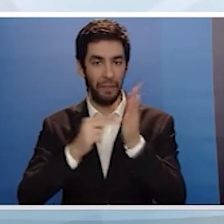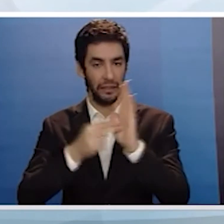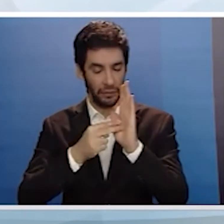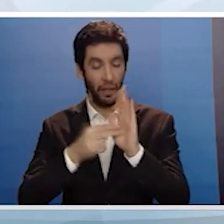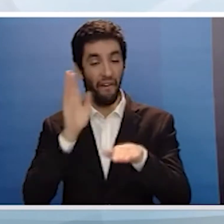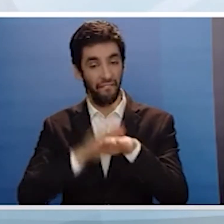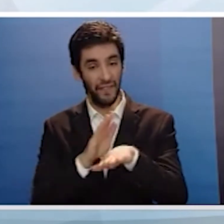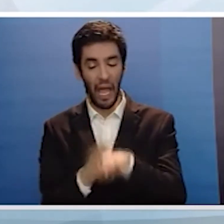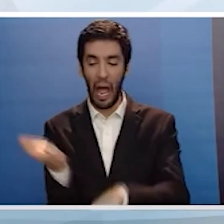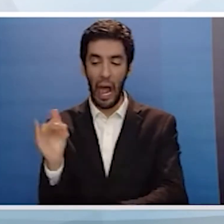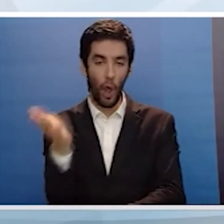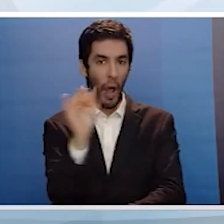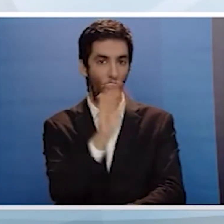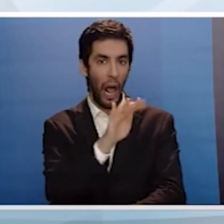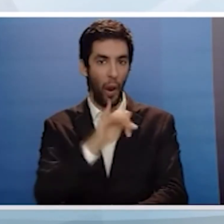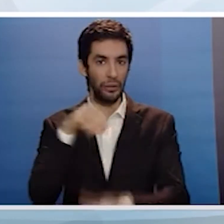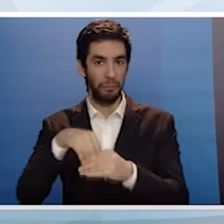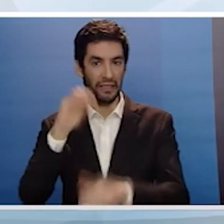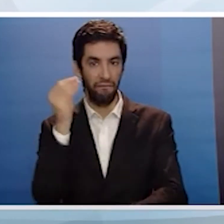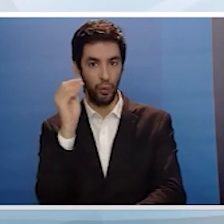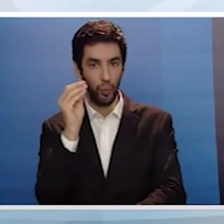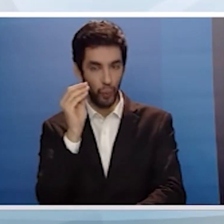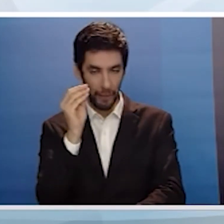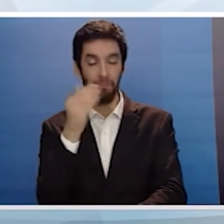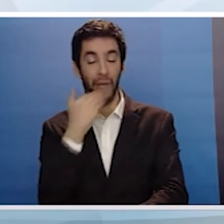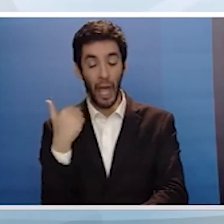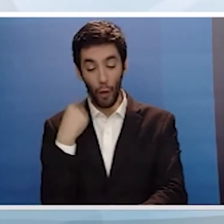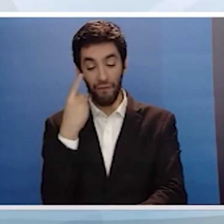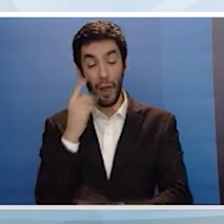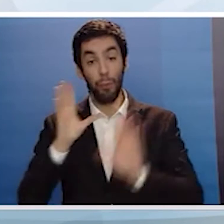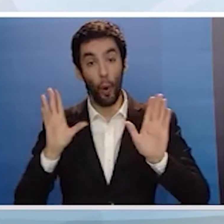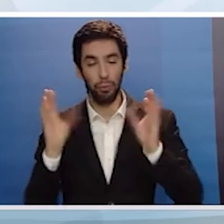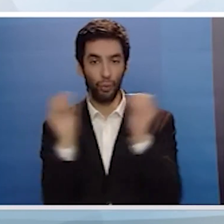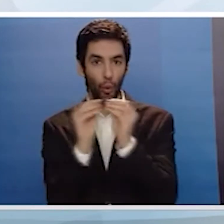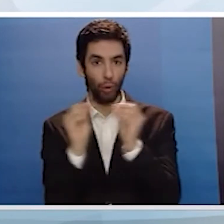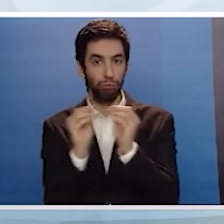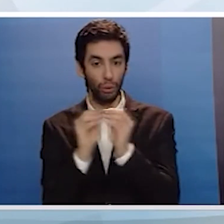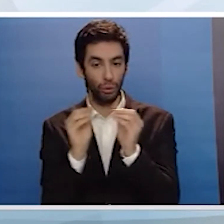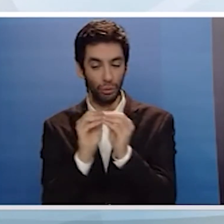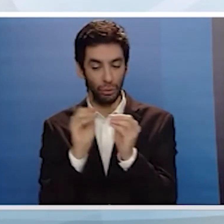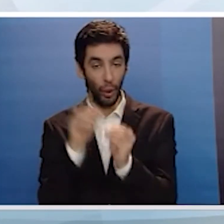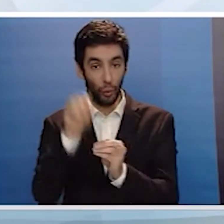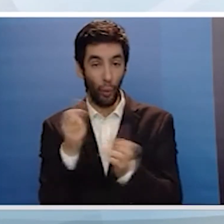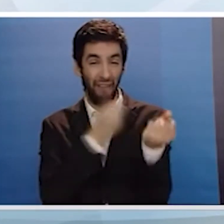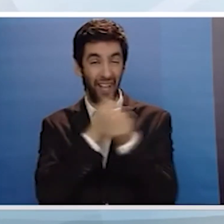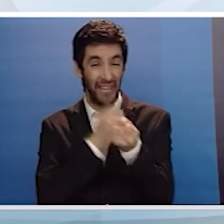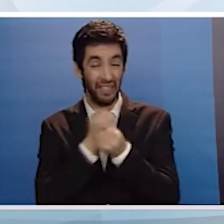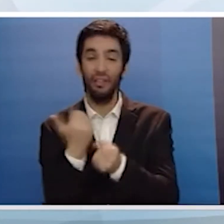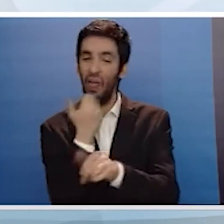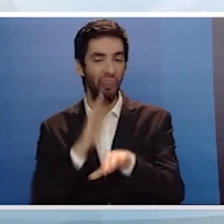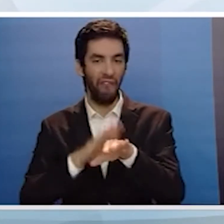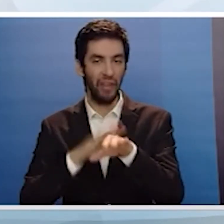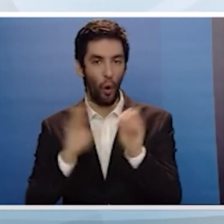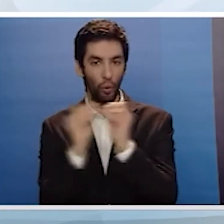Συναστανόμαστε όμως και την τραγική κατάσταση των πολιτών οι οποίοι επίσης δεν φέρουν ευθύνη Γι' αυτό να λάβουμε πρωτοβουλίες